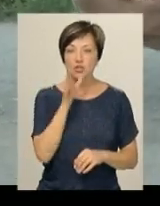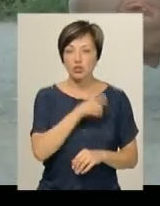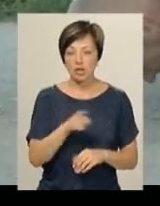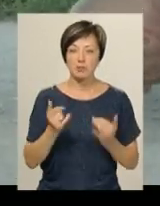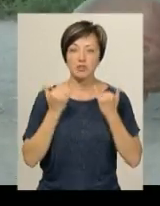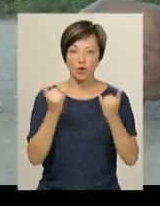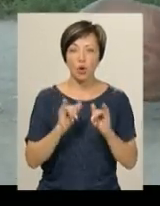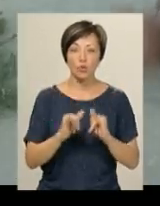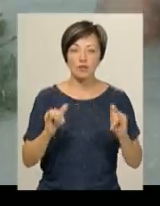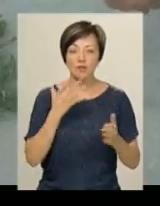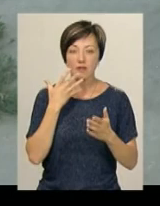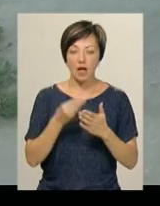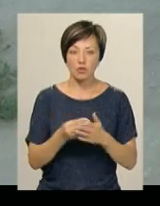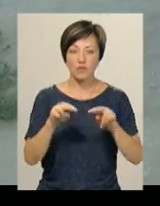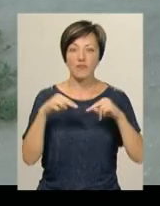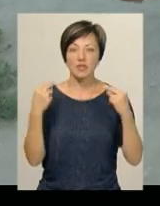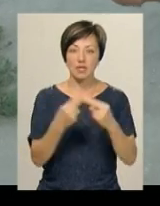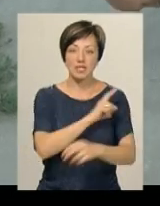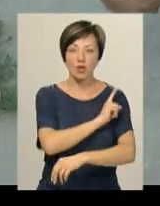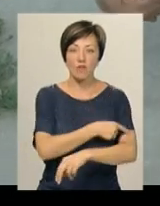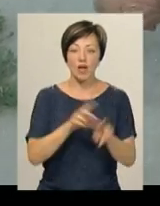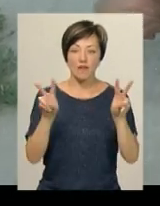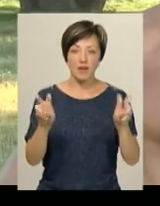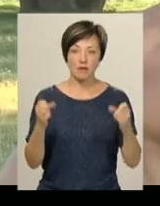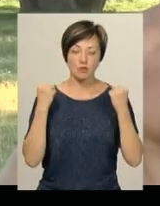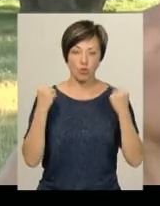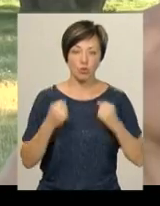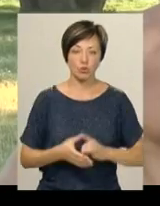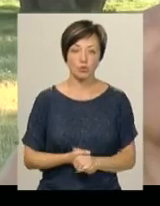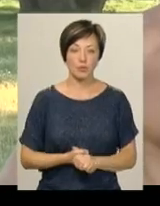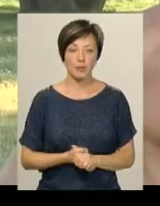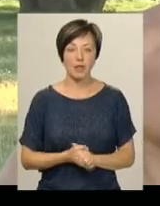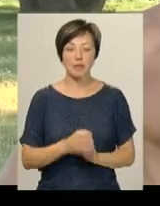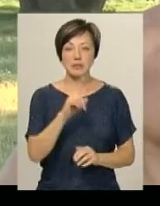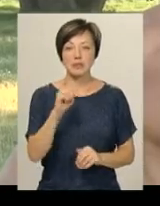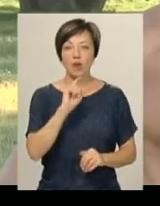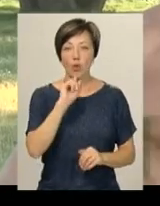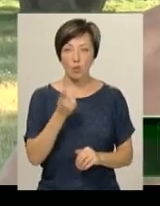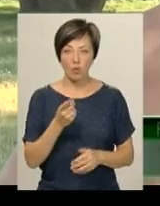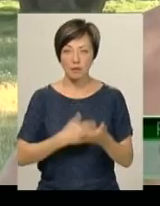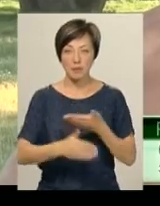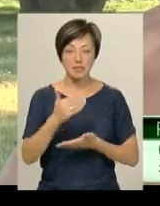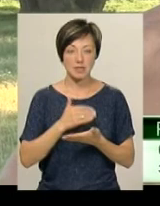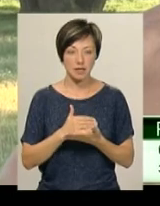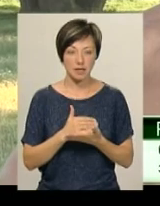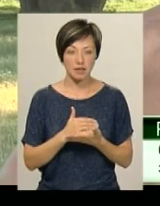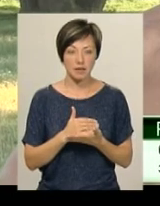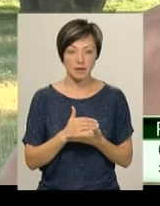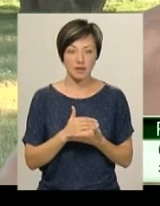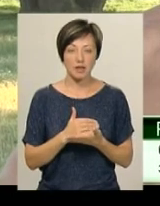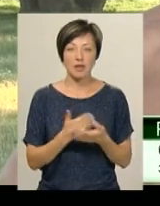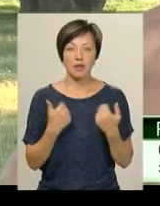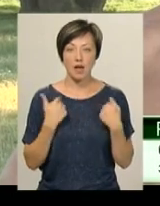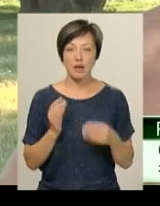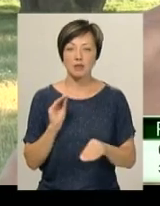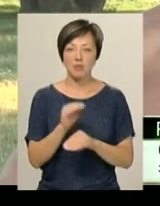присвячував розвитку власної федерації силових видів спорту. За рік я